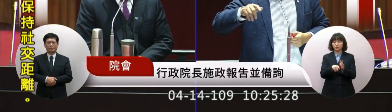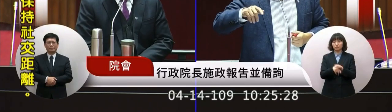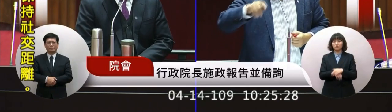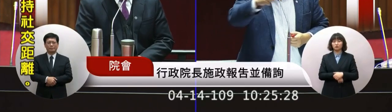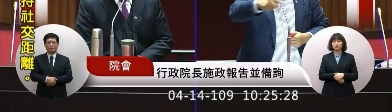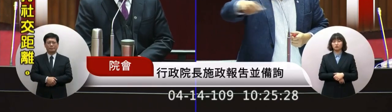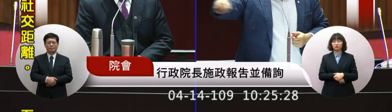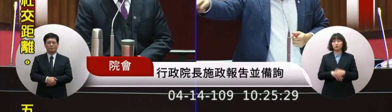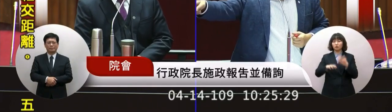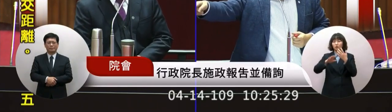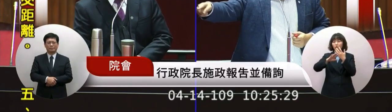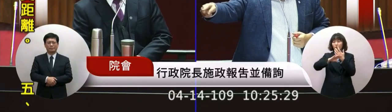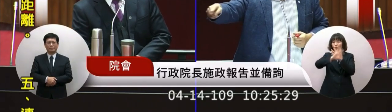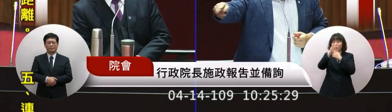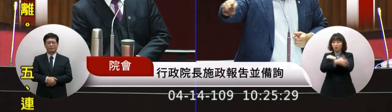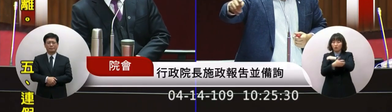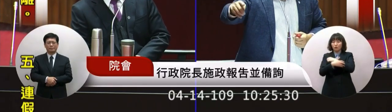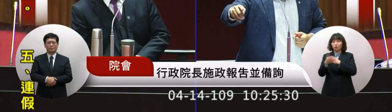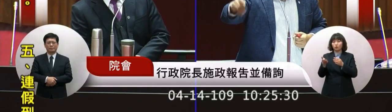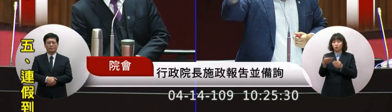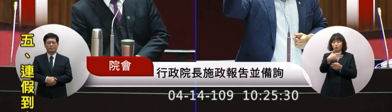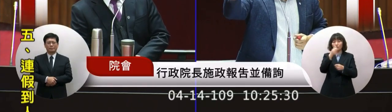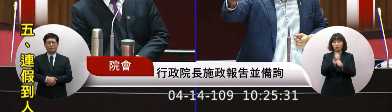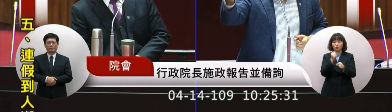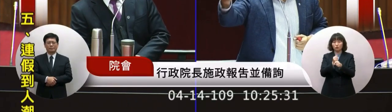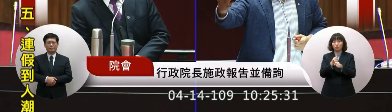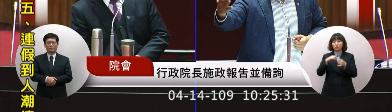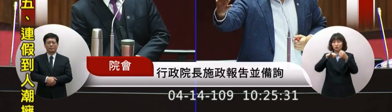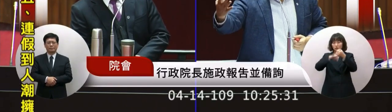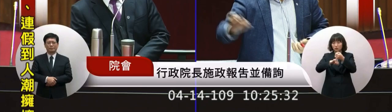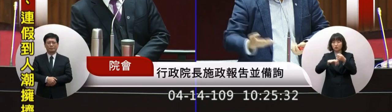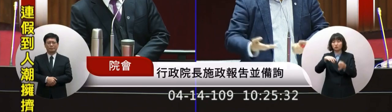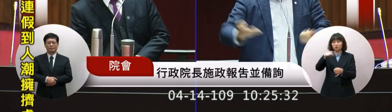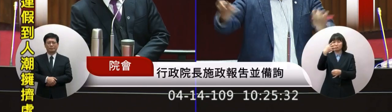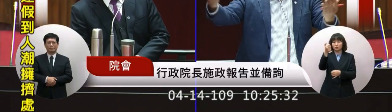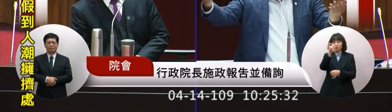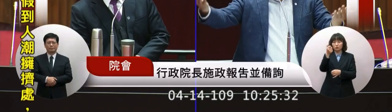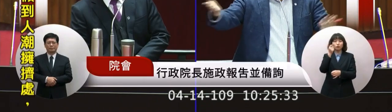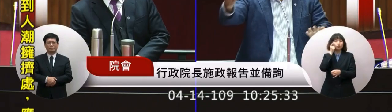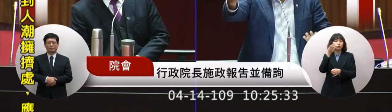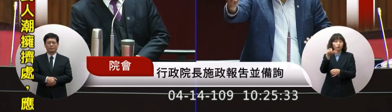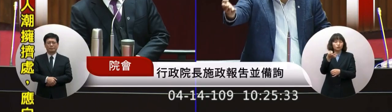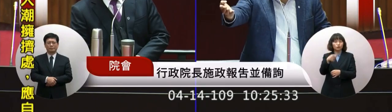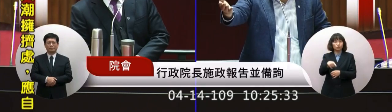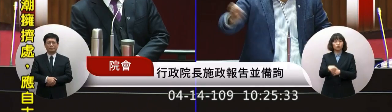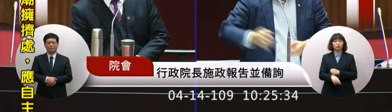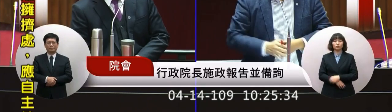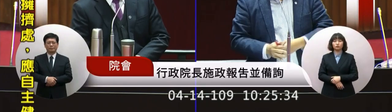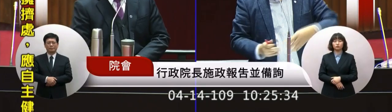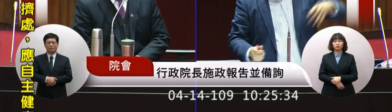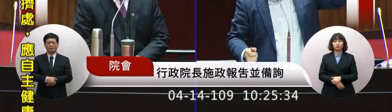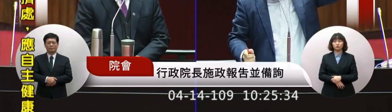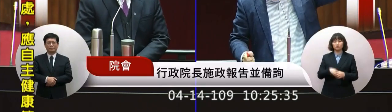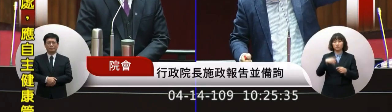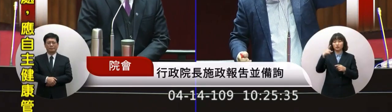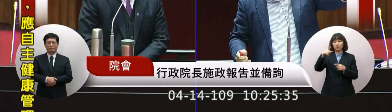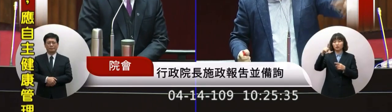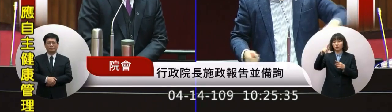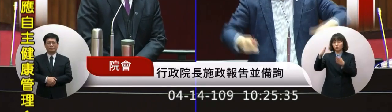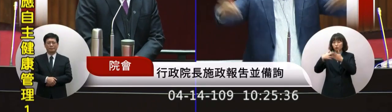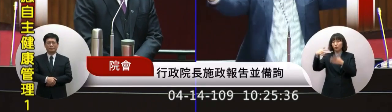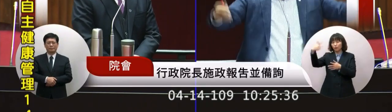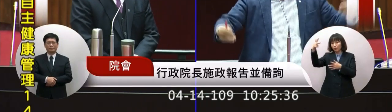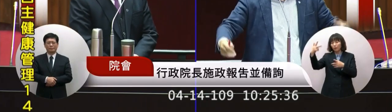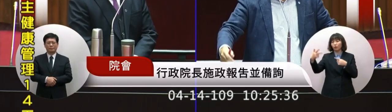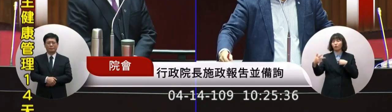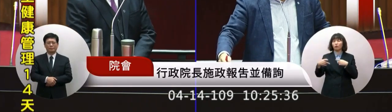外籍漁工給他訂一個四百五十塊 基本新租這是部長知道嗎印年要求七